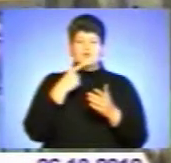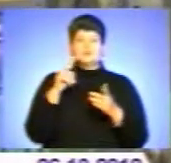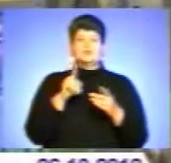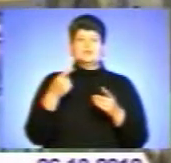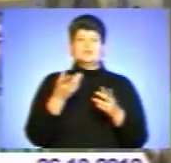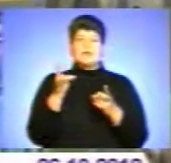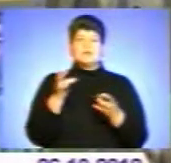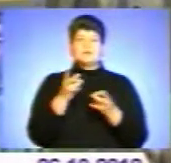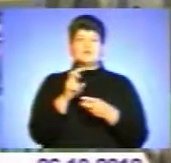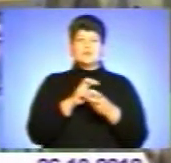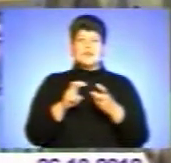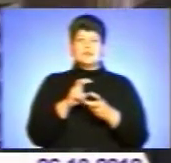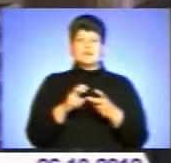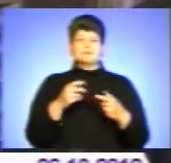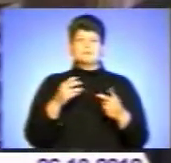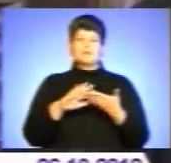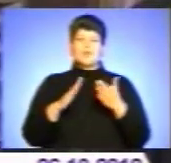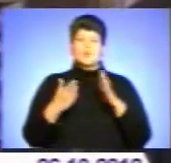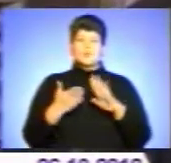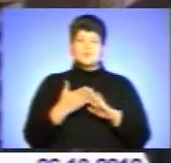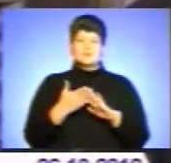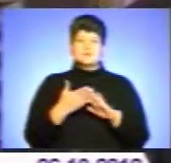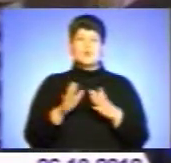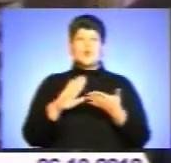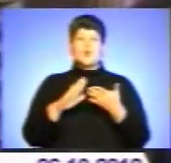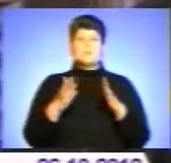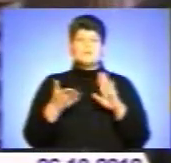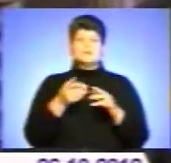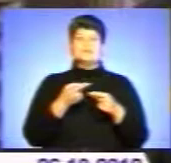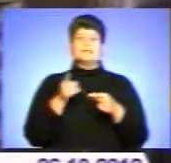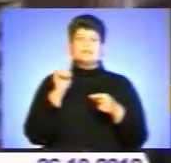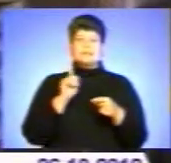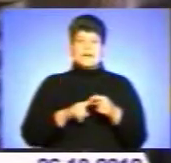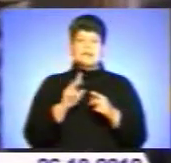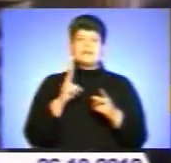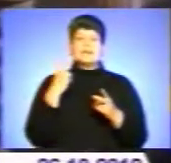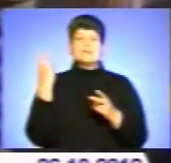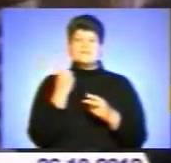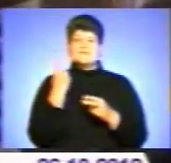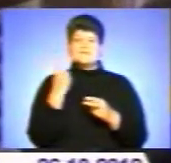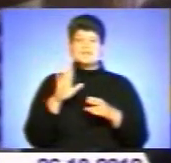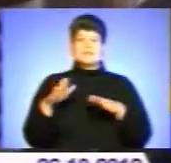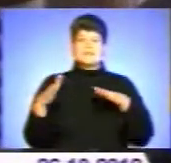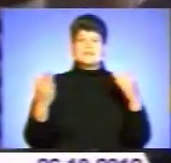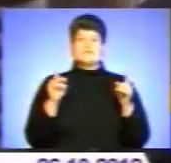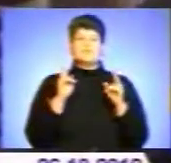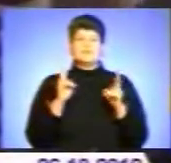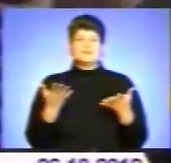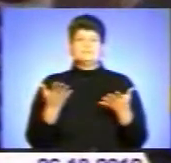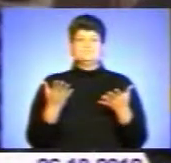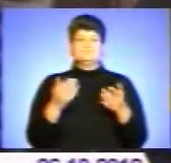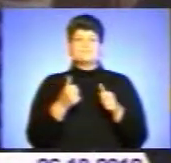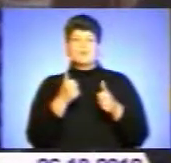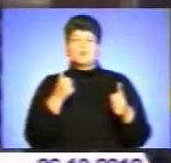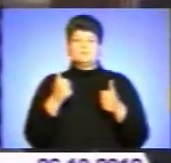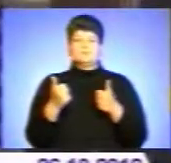треба шукати компромісу. Компроміс – це тоді, коли дві сторони в чомусь вступають друг другу.